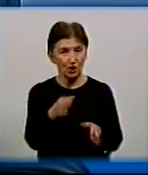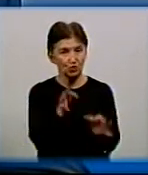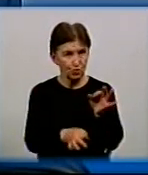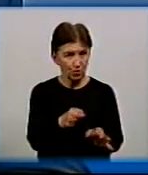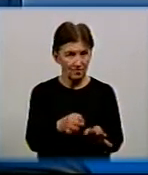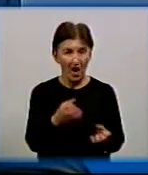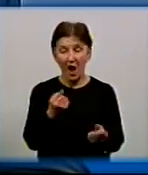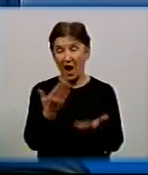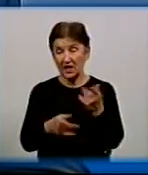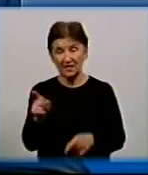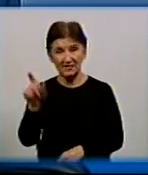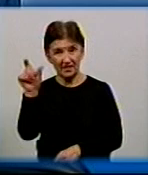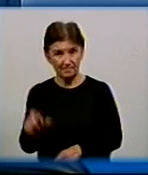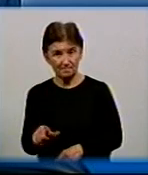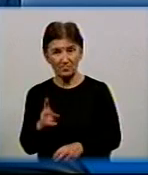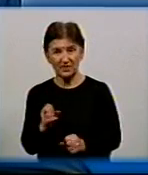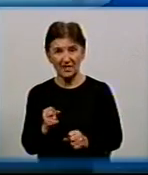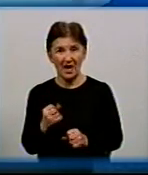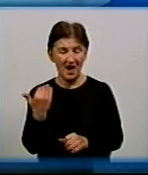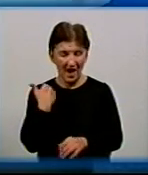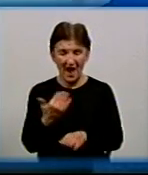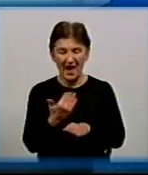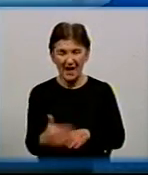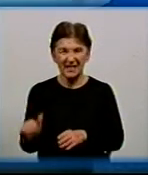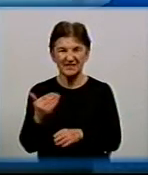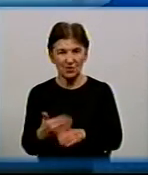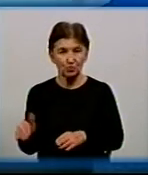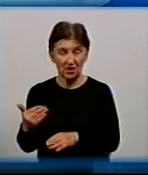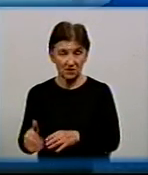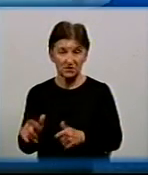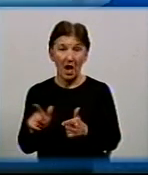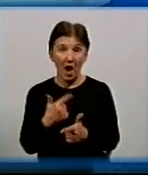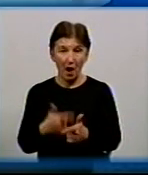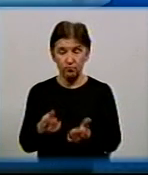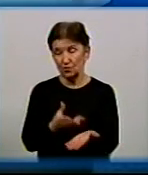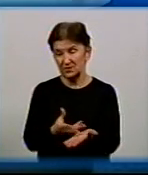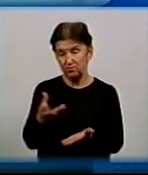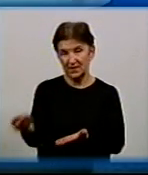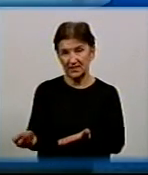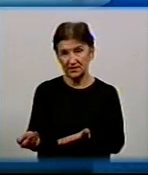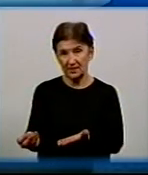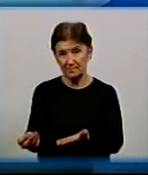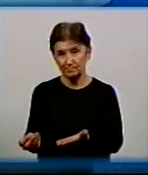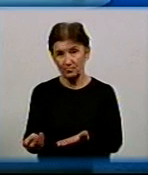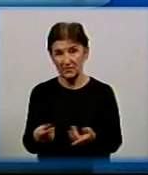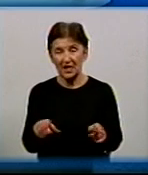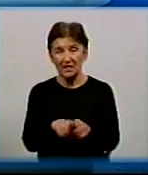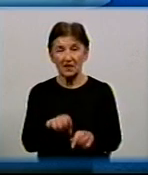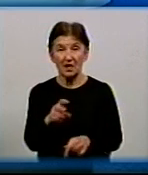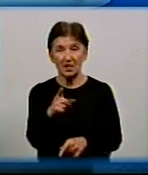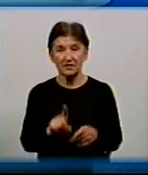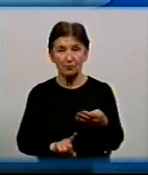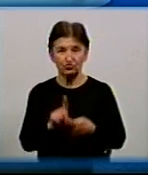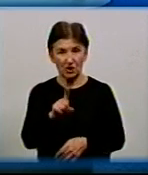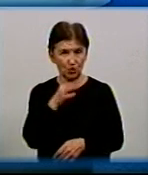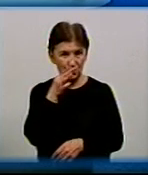абонент погоджується на реструктуризацію борги минулих перейдів, то це інший шлях. Або сплатити взагалі. Ну, а так як на початку я сказав, що